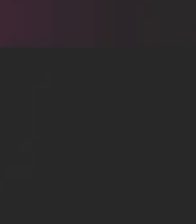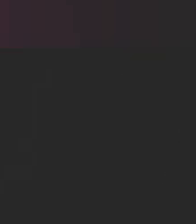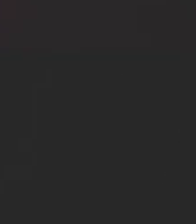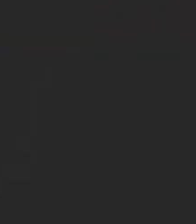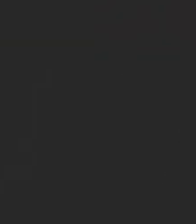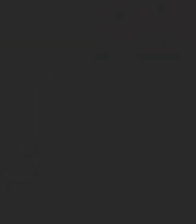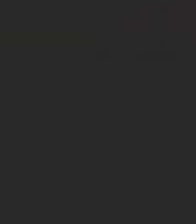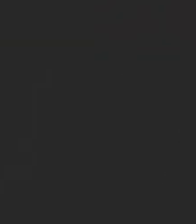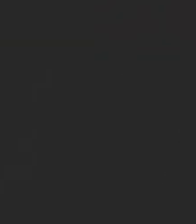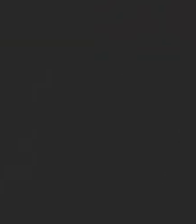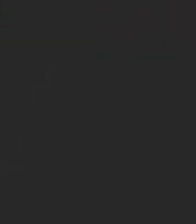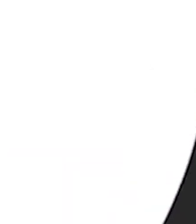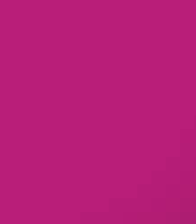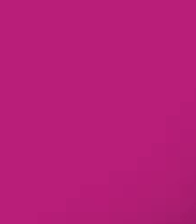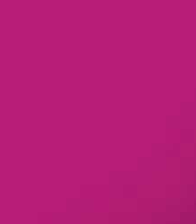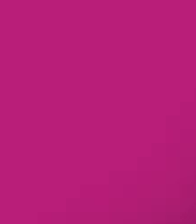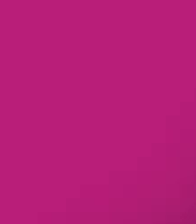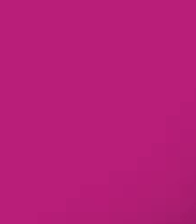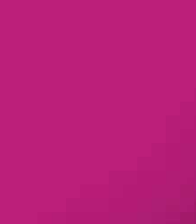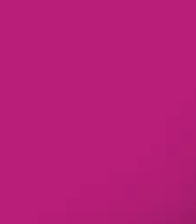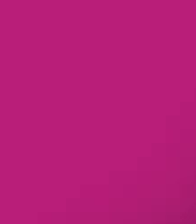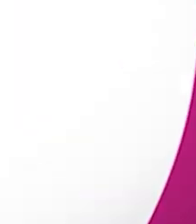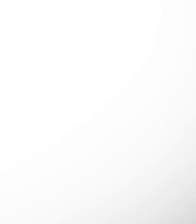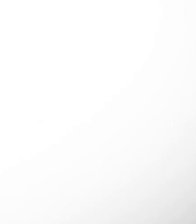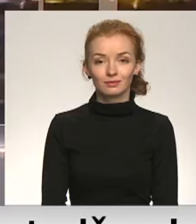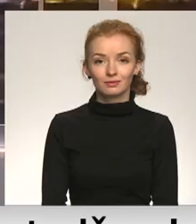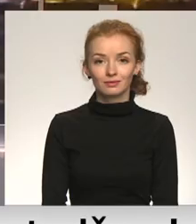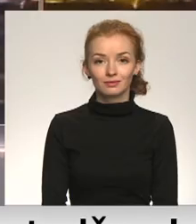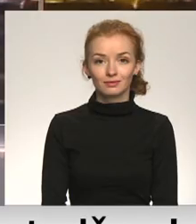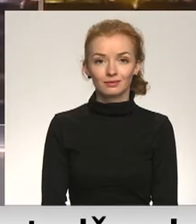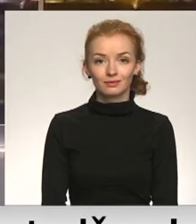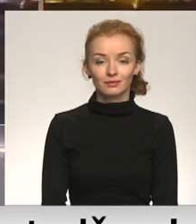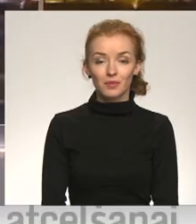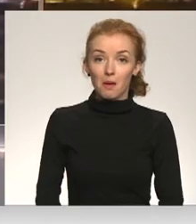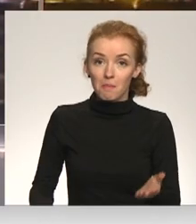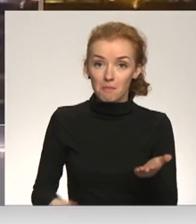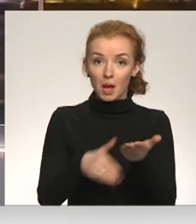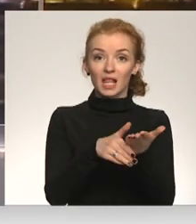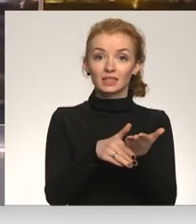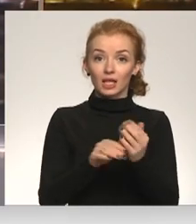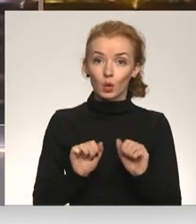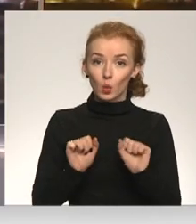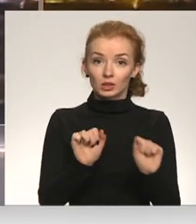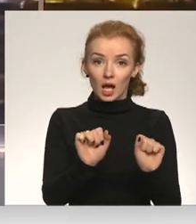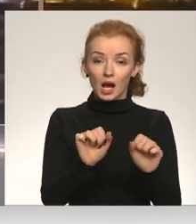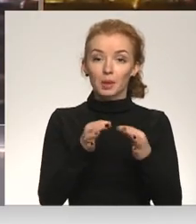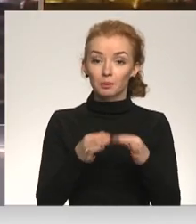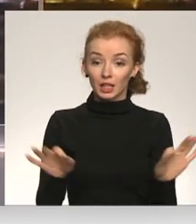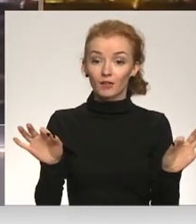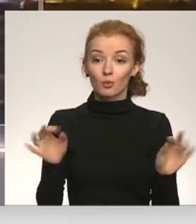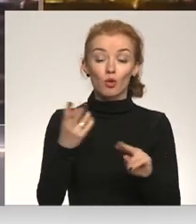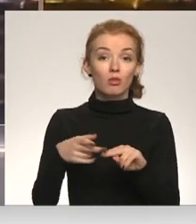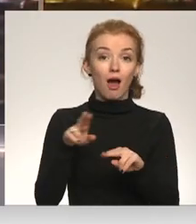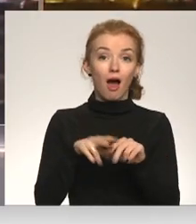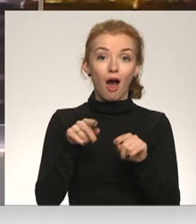Re, visi ēters ir te! Palīdzēt nosargāt brīvību ar šādu